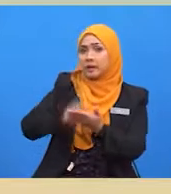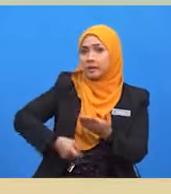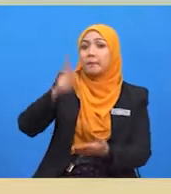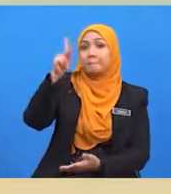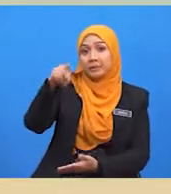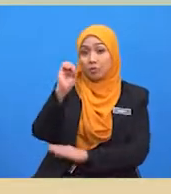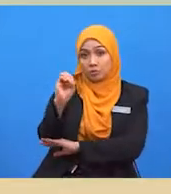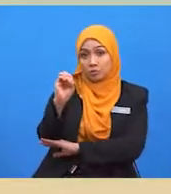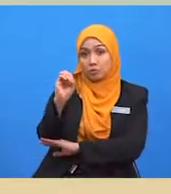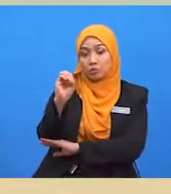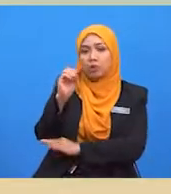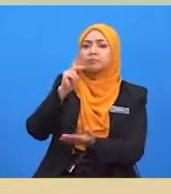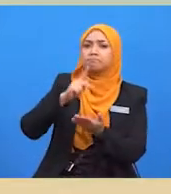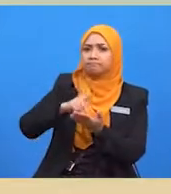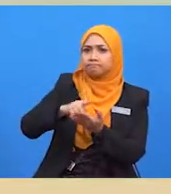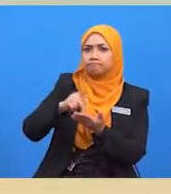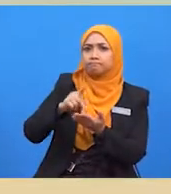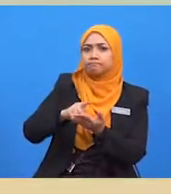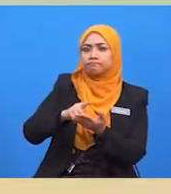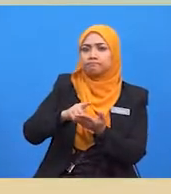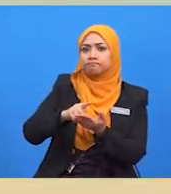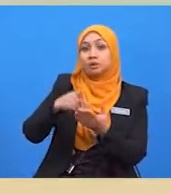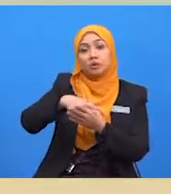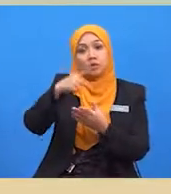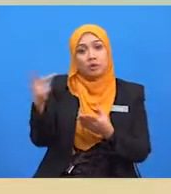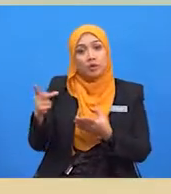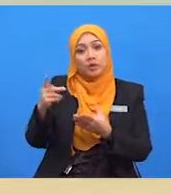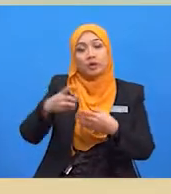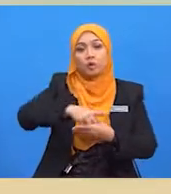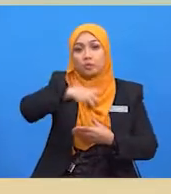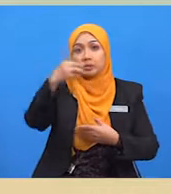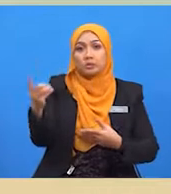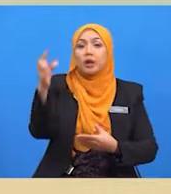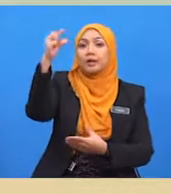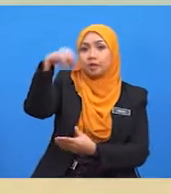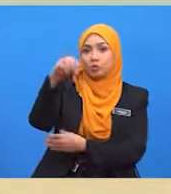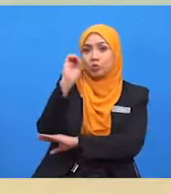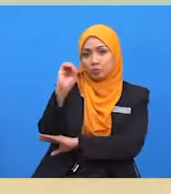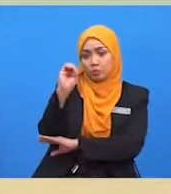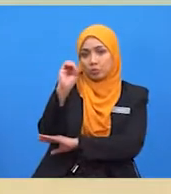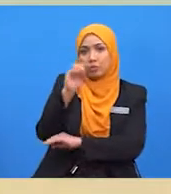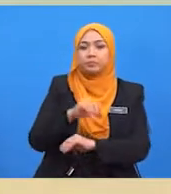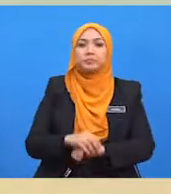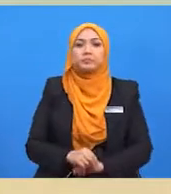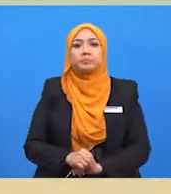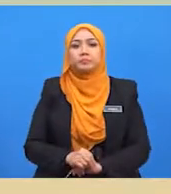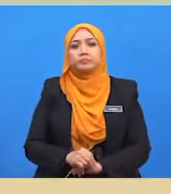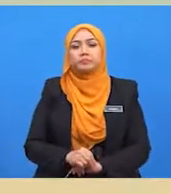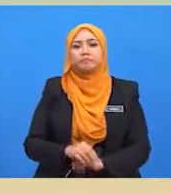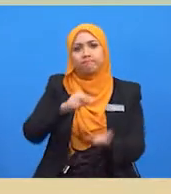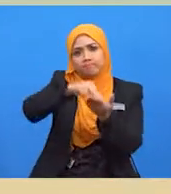adalah Q0. Penurunan harga daripada P0